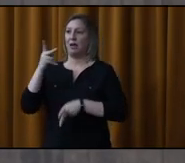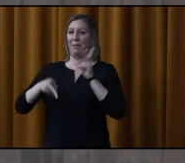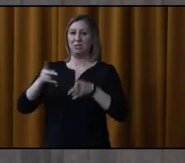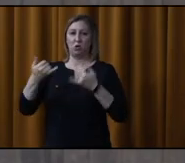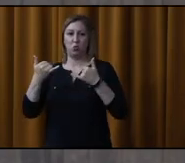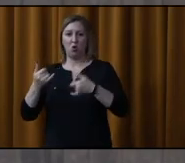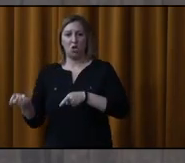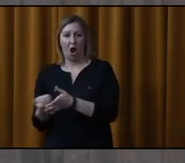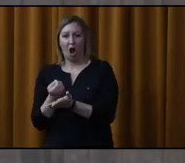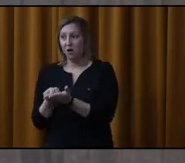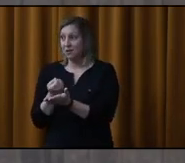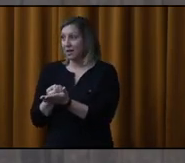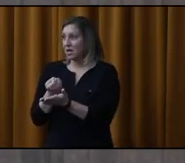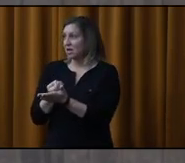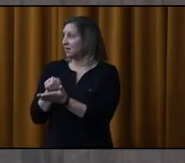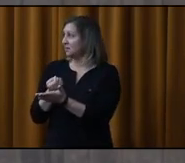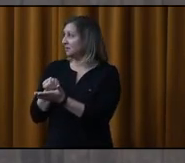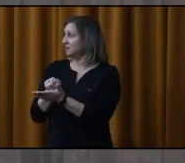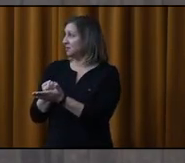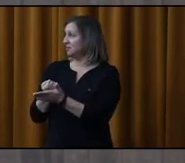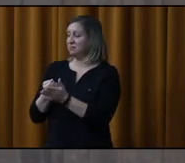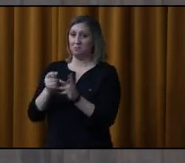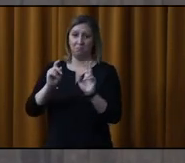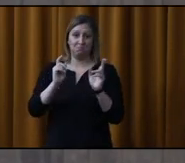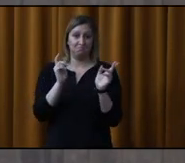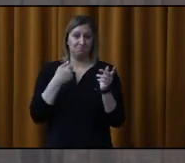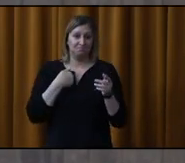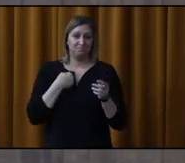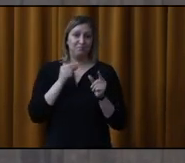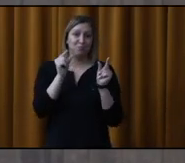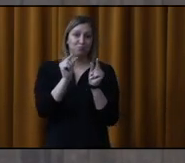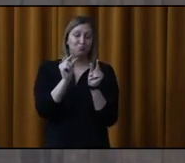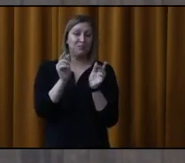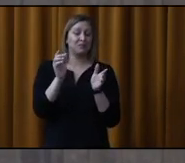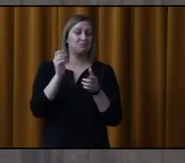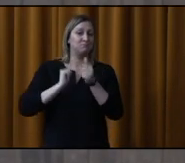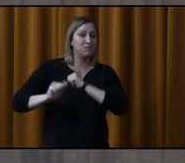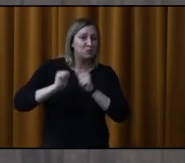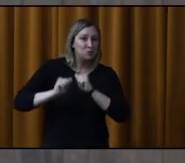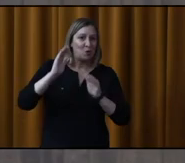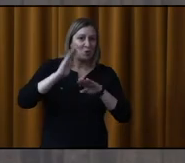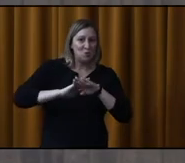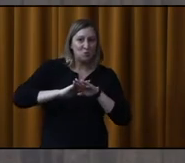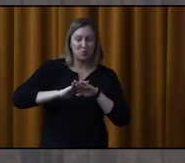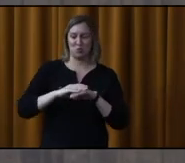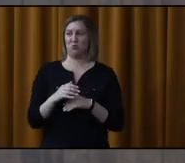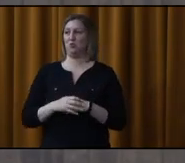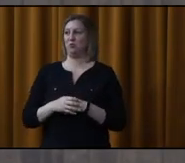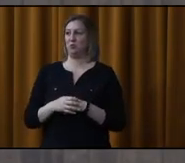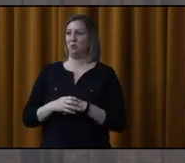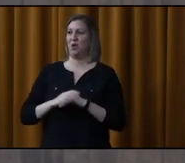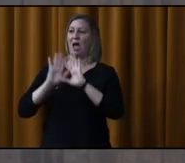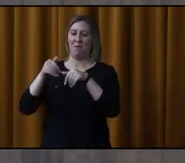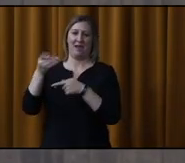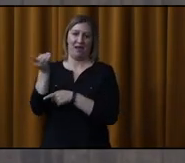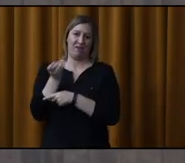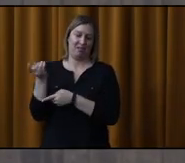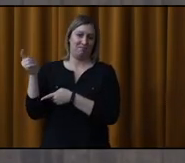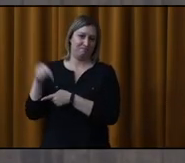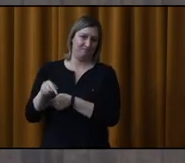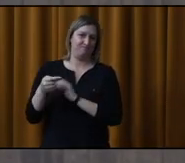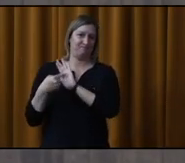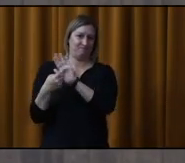hockey qui, bien, permettez-moi de vous faire un petit historique avant de vous les présenter, de les inviter à venir signer notre